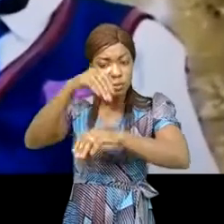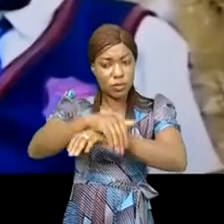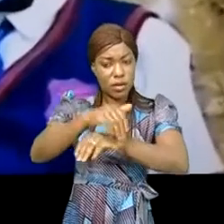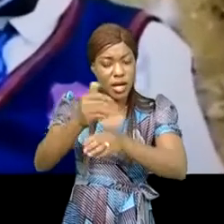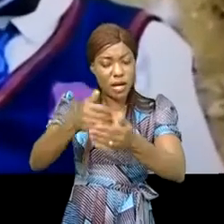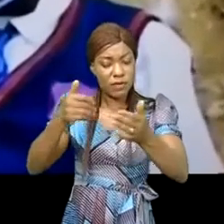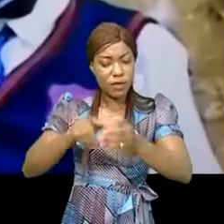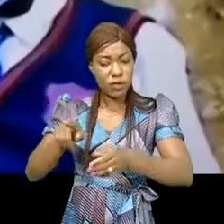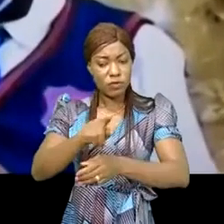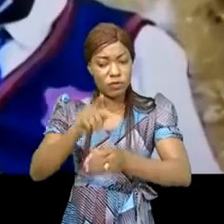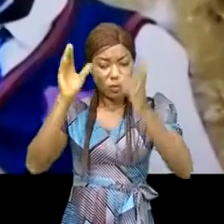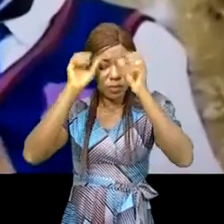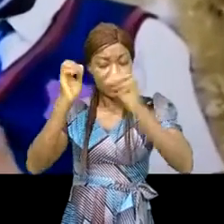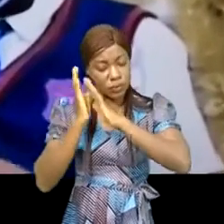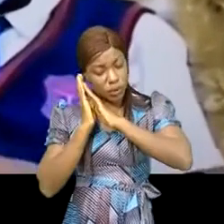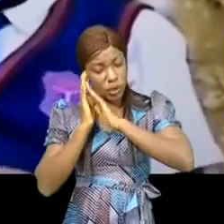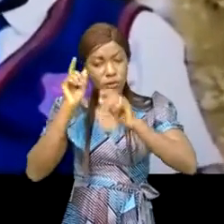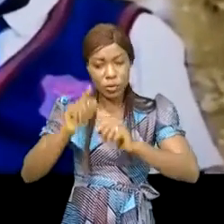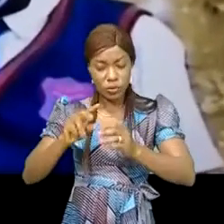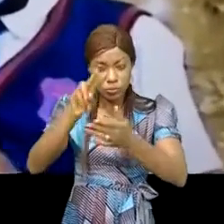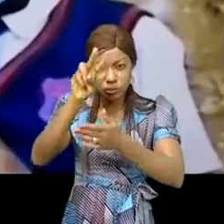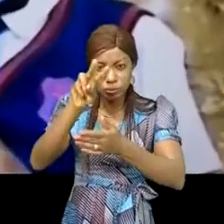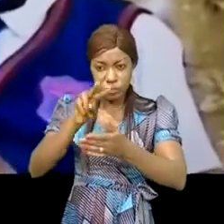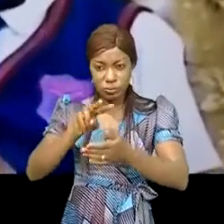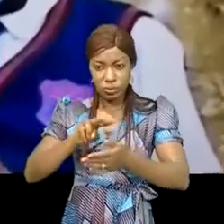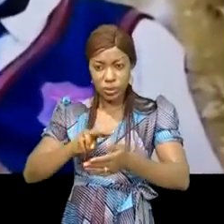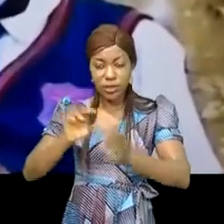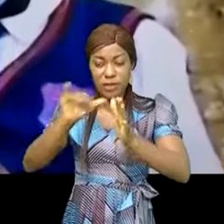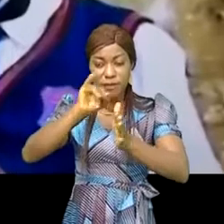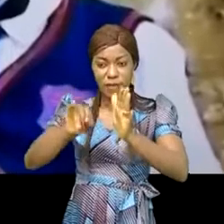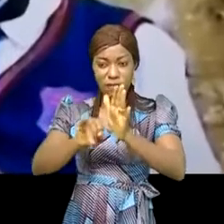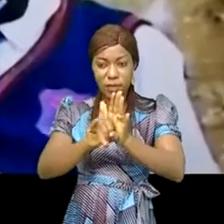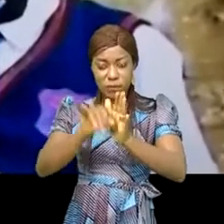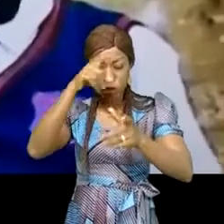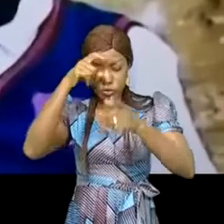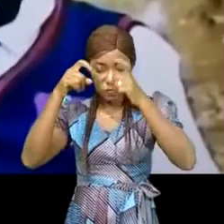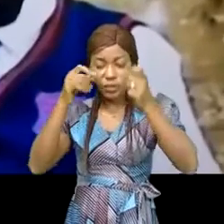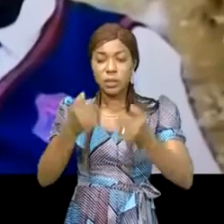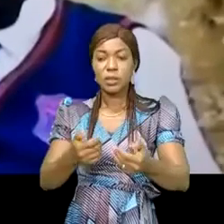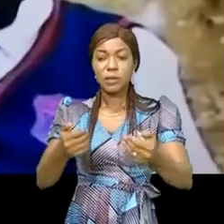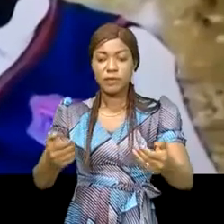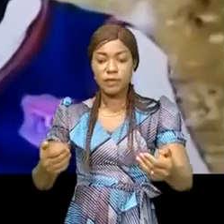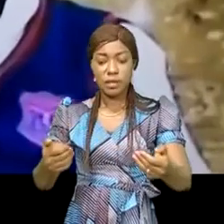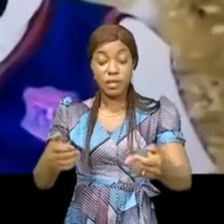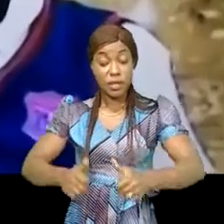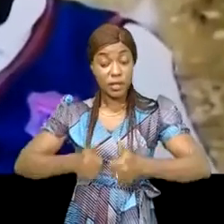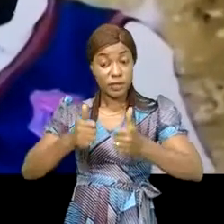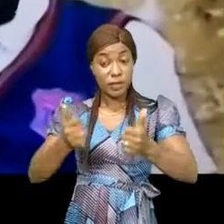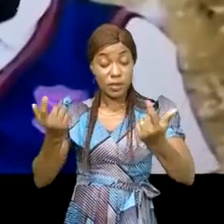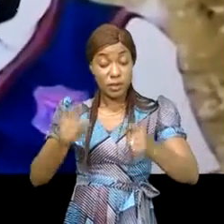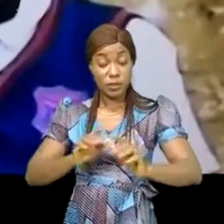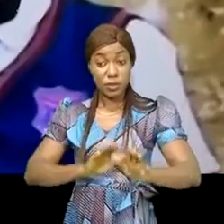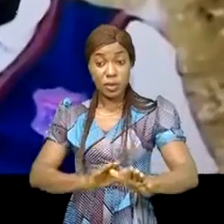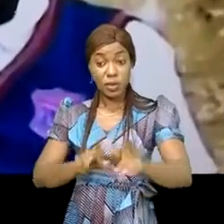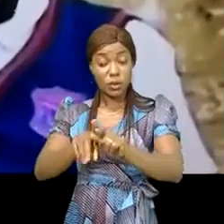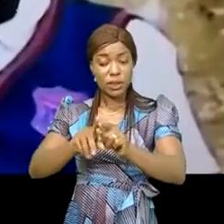vouloir regarder ce qui est. C'est juste une version noble de la souffrance des enfants lorsqu'ils vous attendaient et